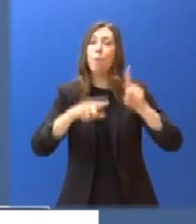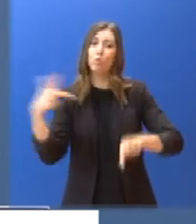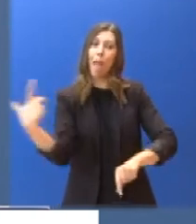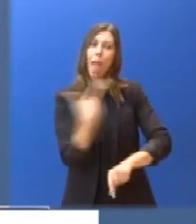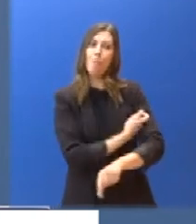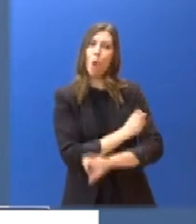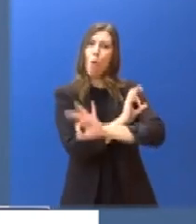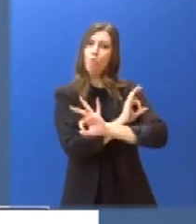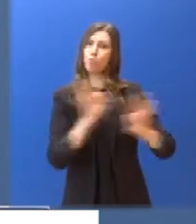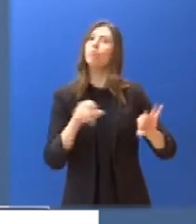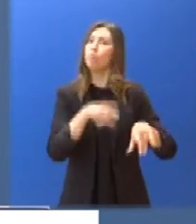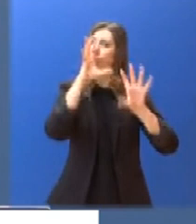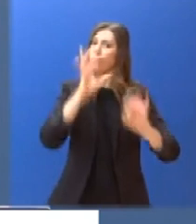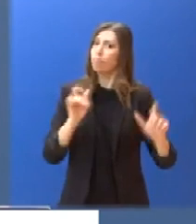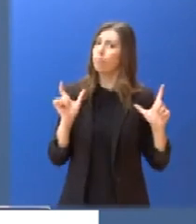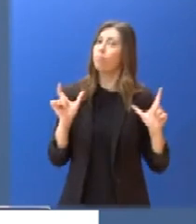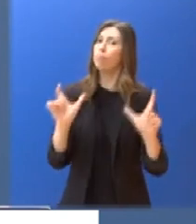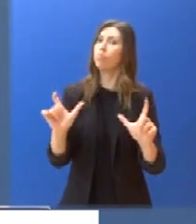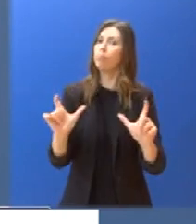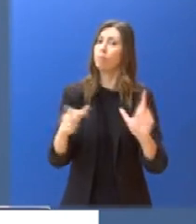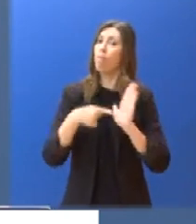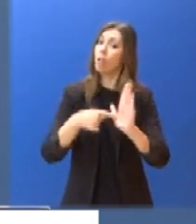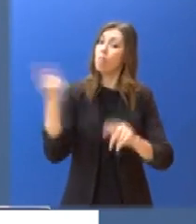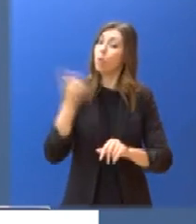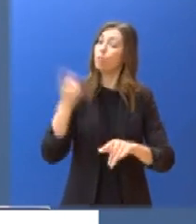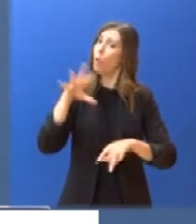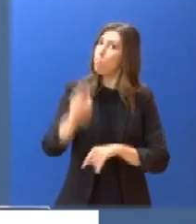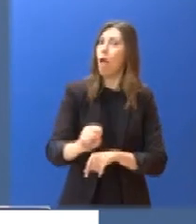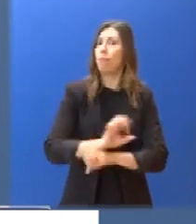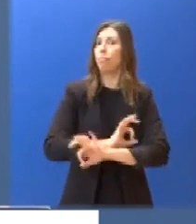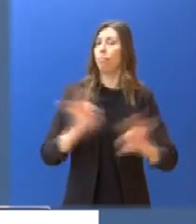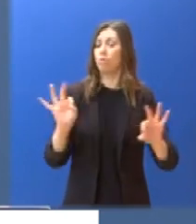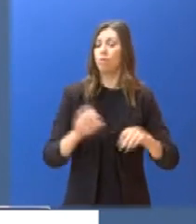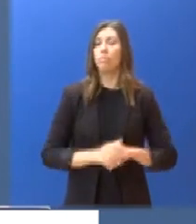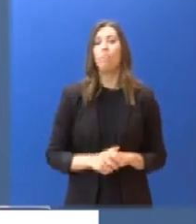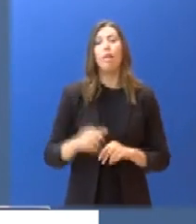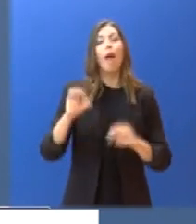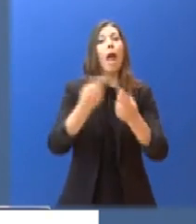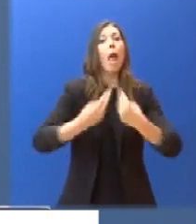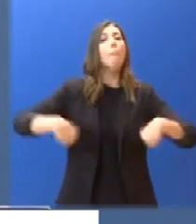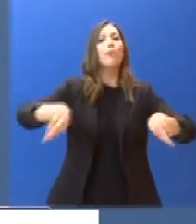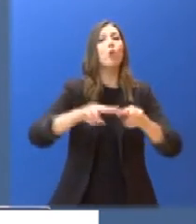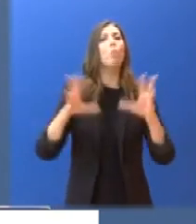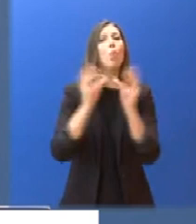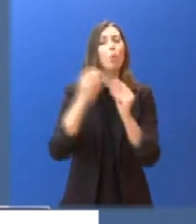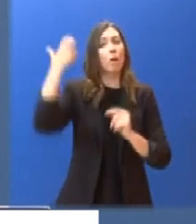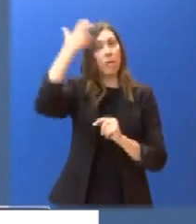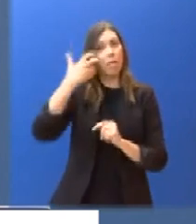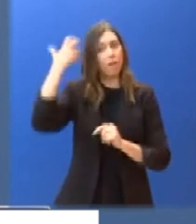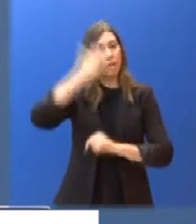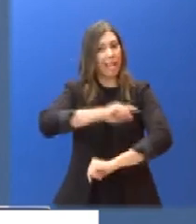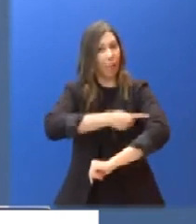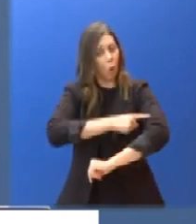νέου στελέχους είναι εξαιρετικά υψηλή. Στο πλαίσιο αυτό, ύστερα από εισήγηση της Επιτροπής των Λοιμοξιολόγων, οι μετακινήσεις